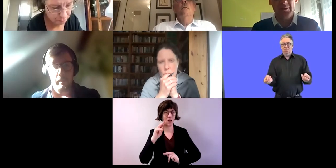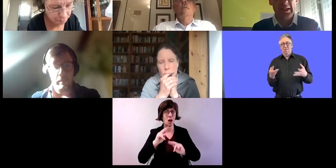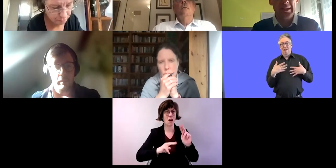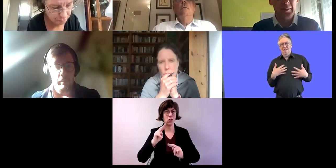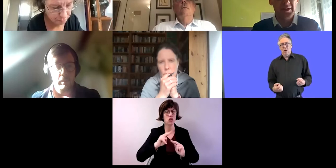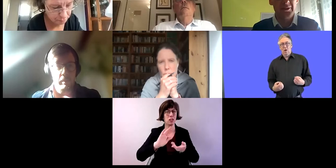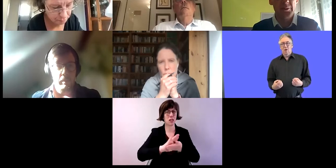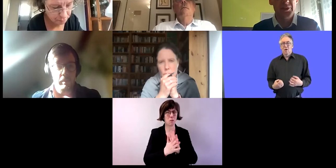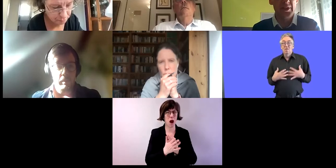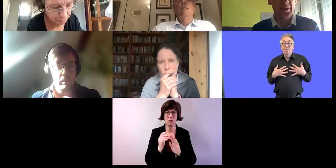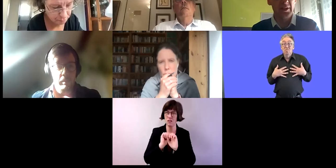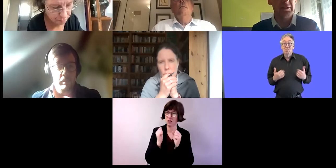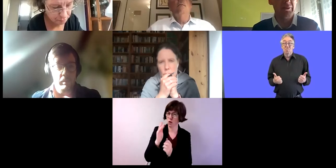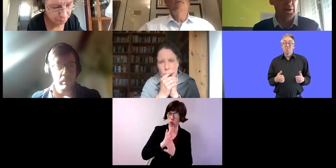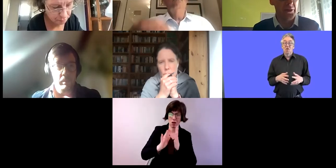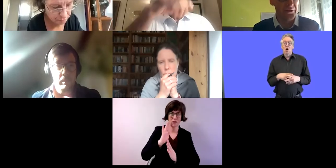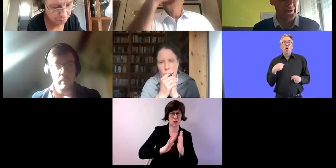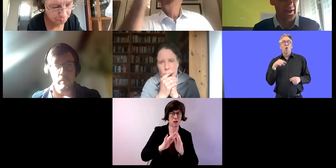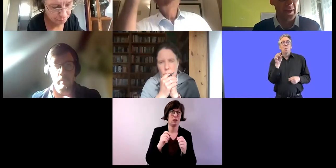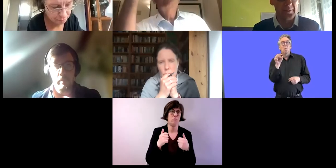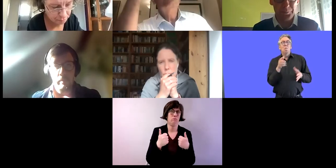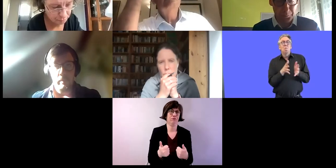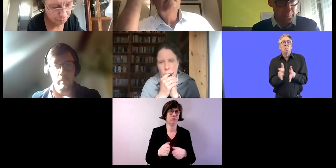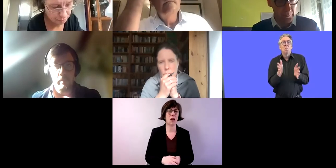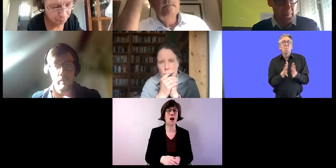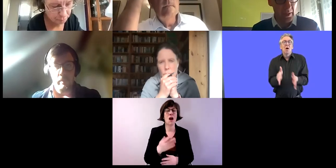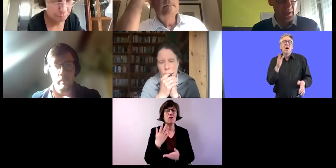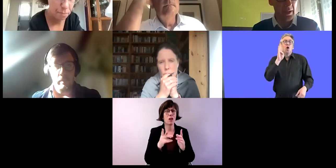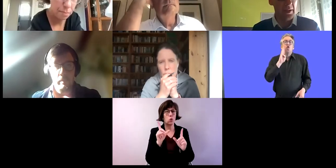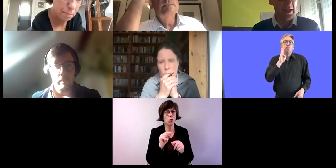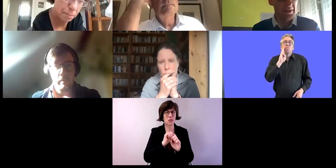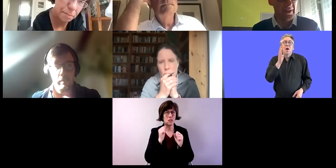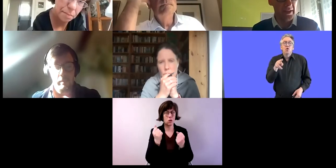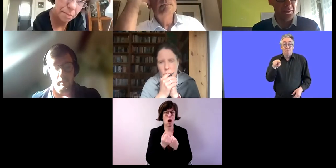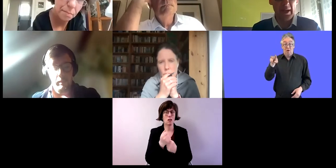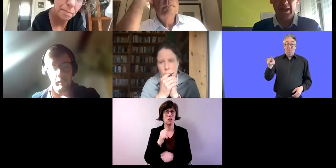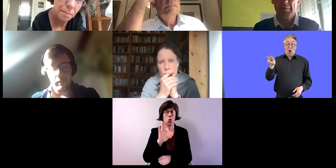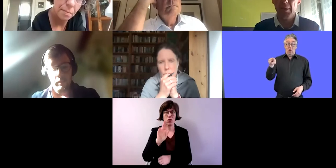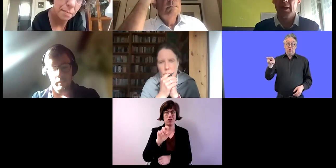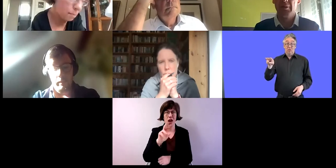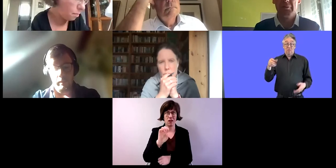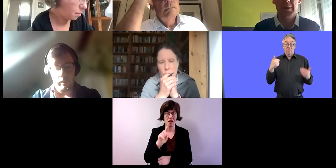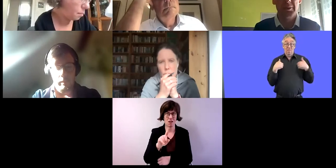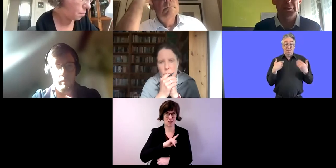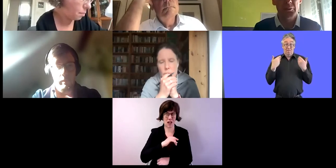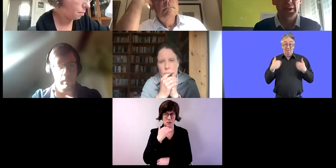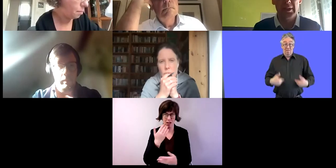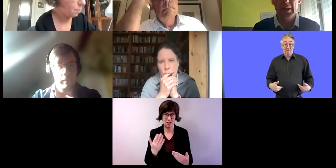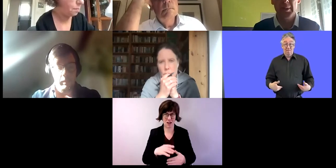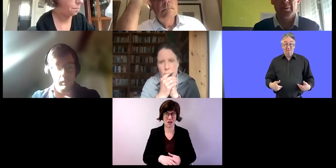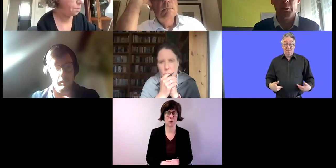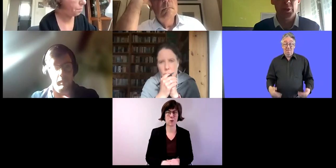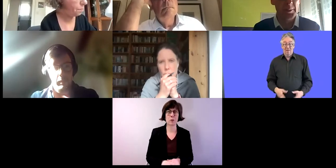Praktiken zu hören. Vielleicht darf ich kurz über die Situation in Flandern sprechen. Ich